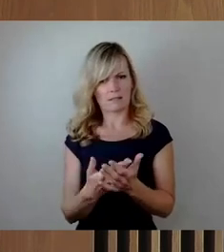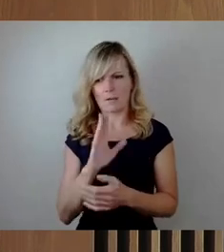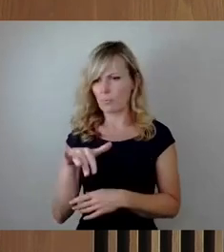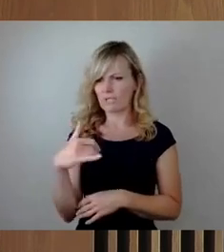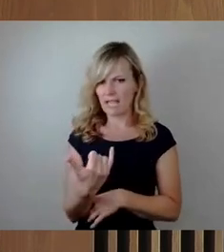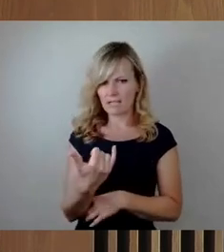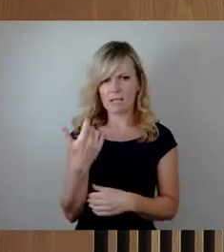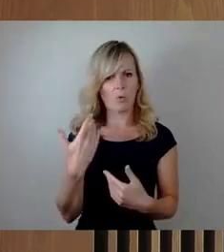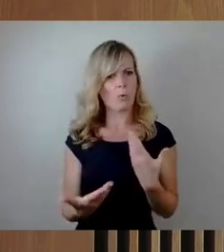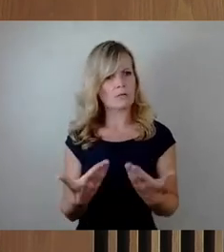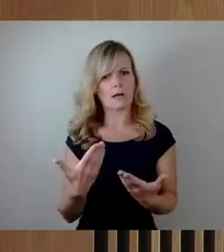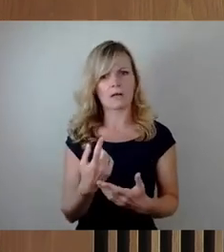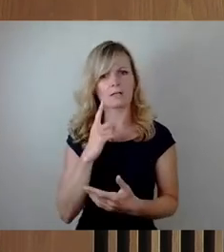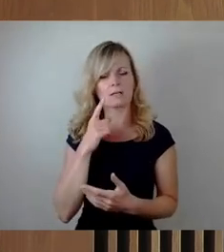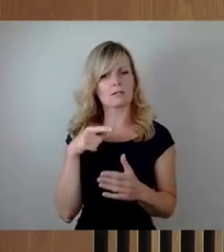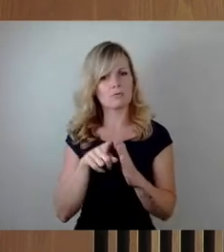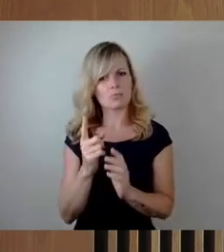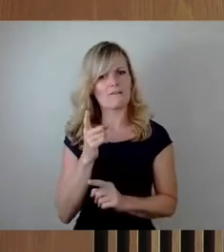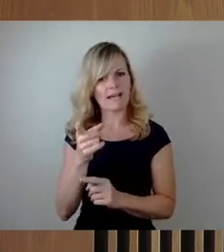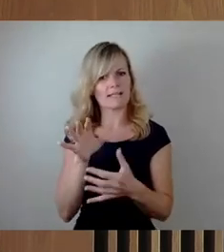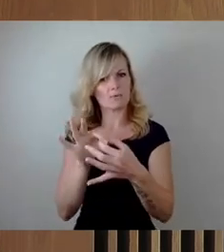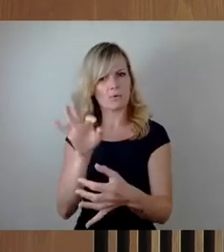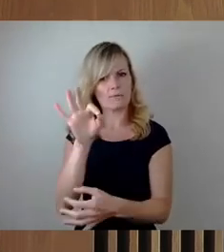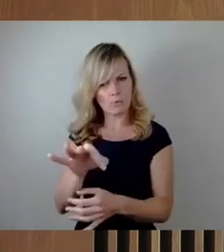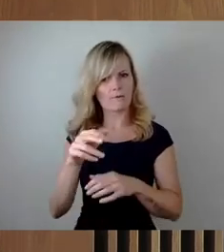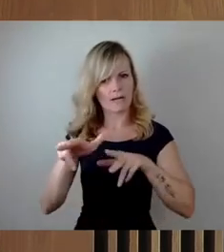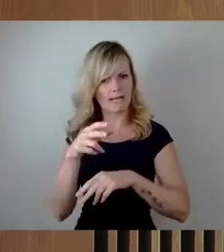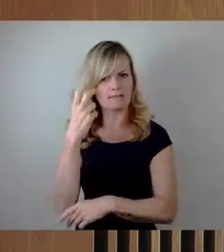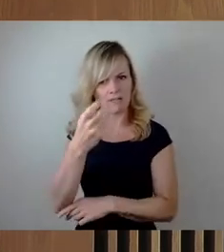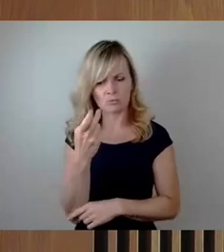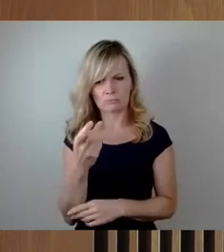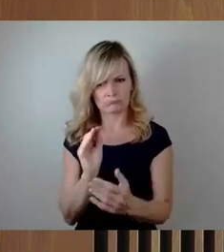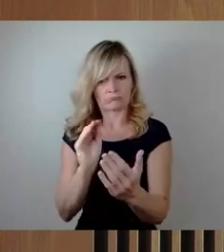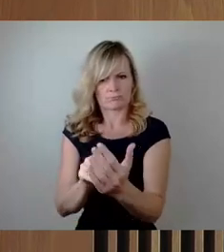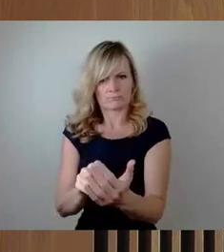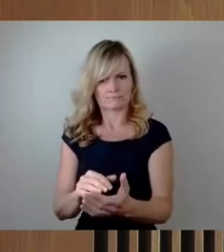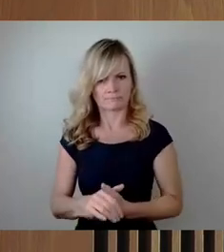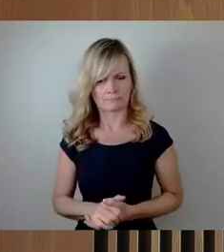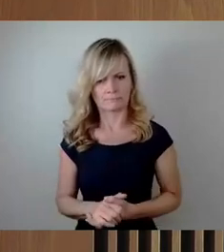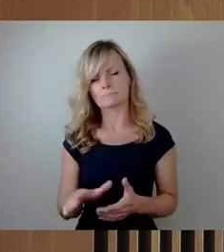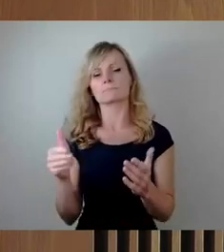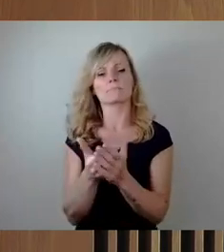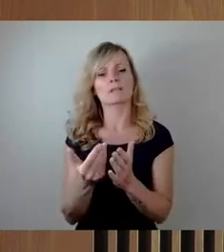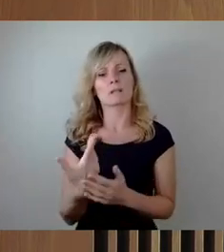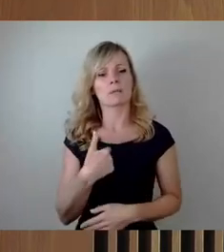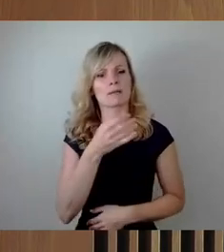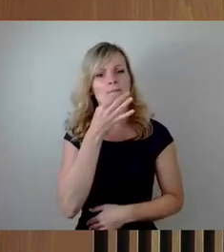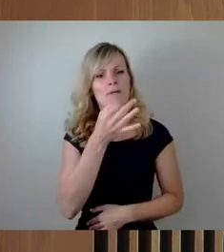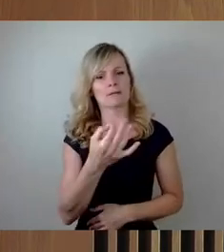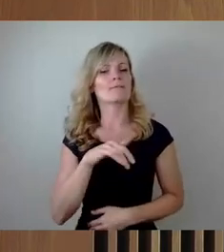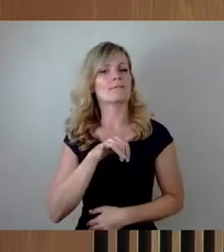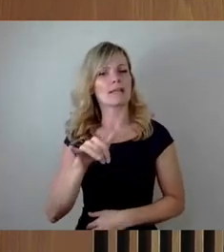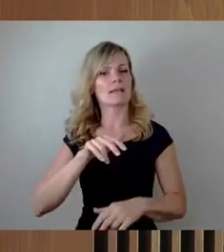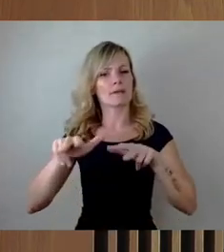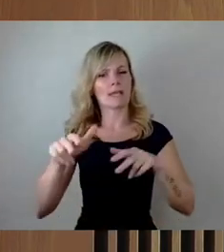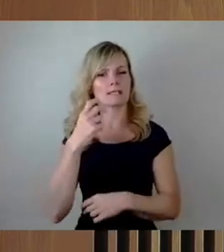entsprechende Zuweisung zu Verkehrsversuchen damals eingestellt hatten. Daher ergibt sich dann die Frage, welche Verkehrsversuche denn in den letzten